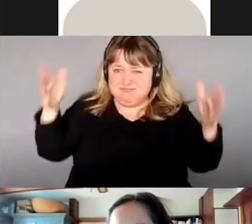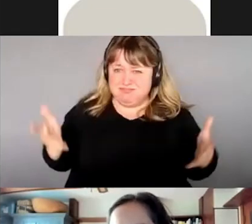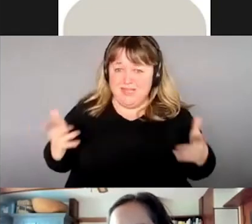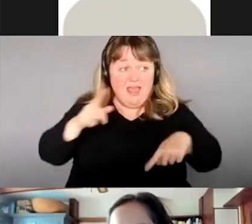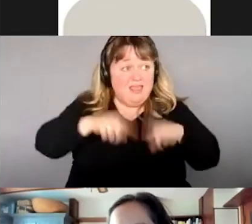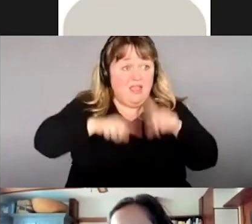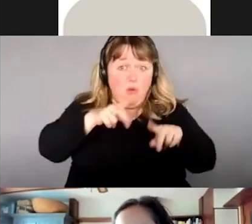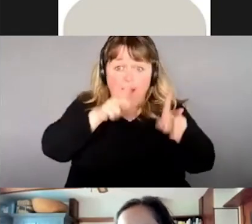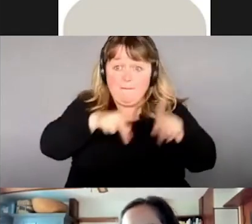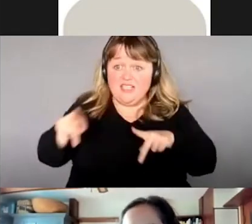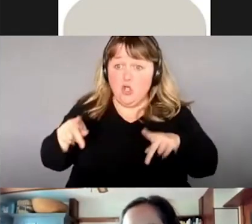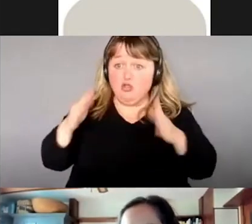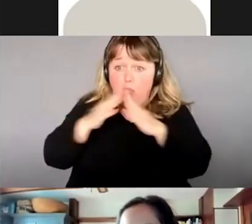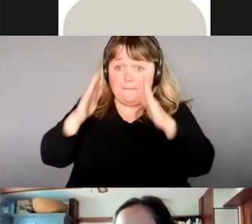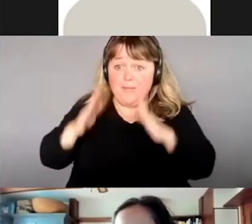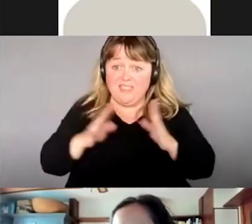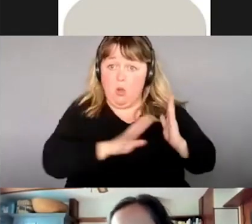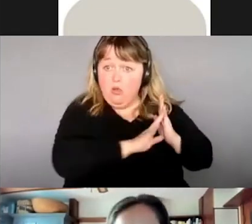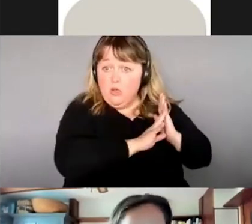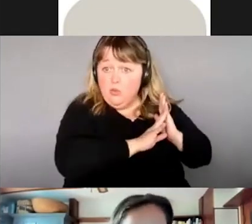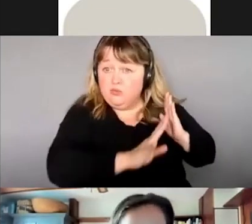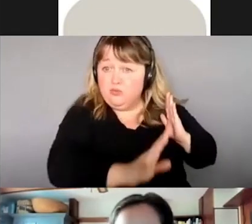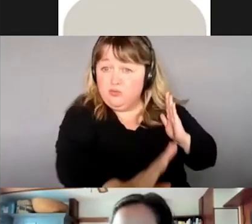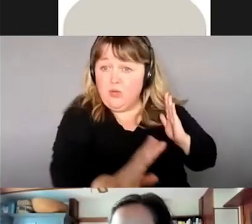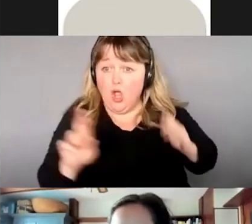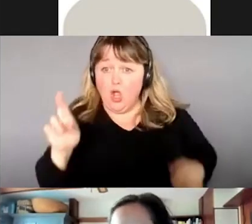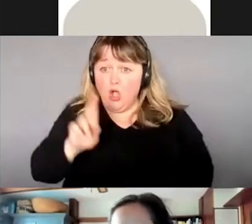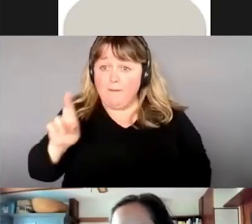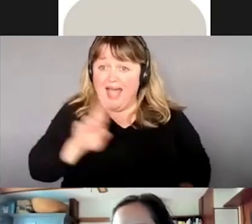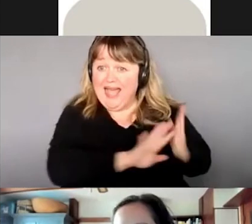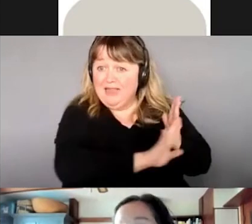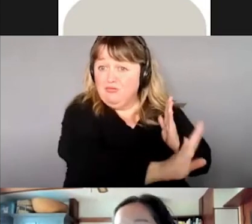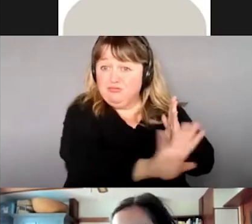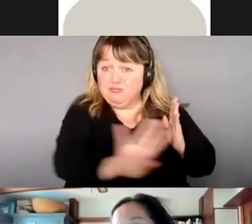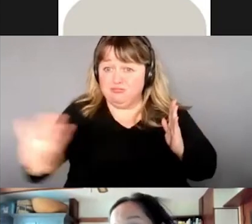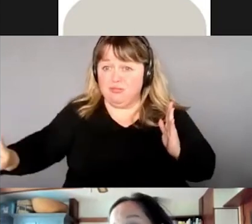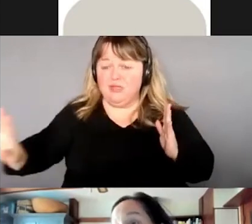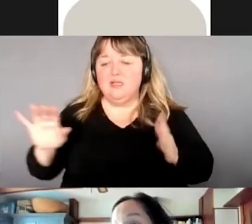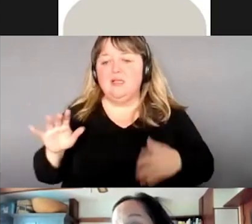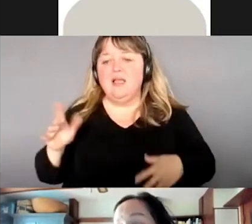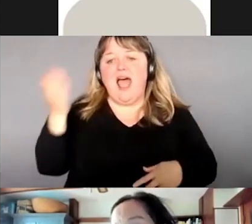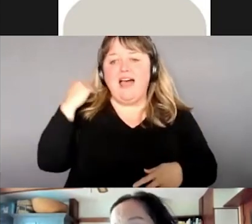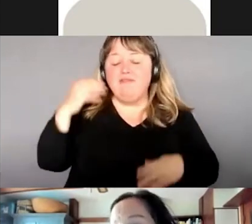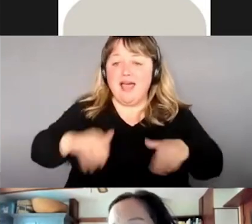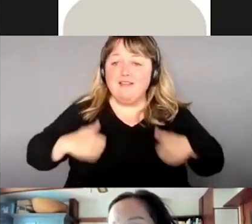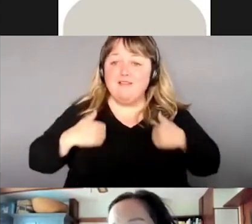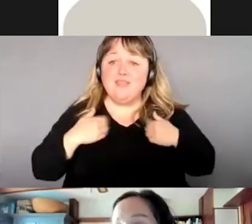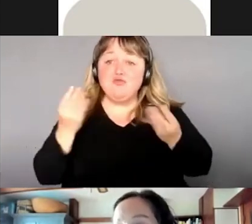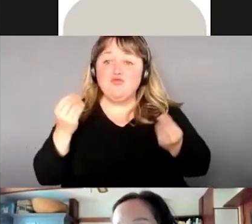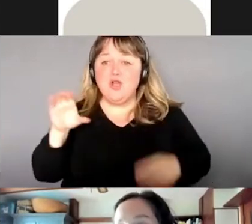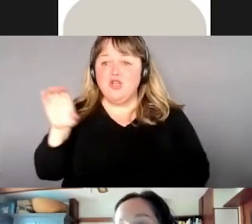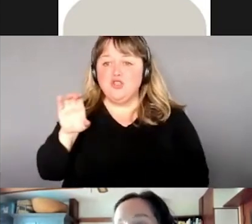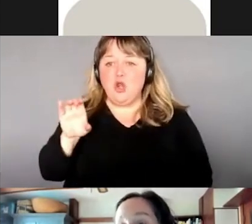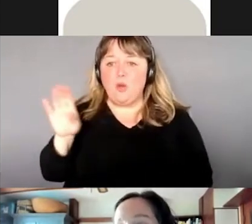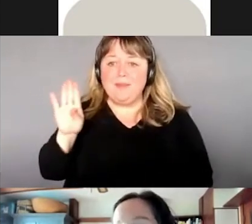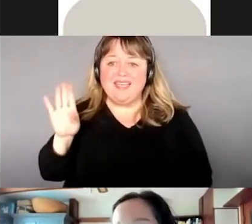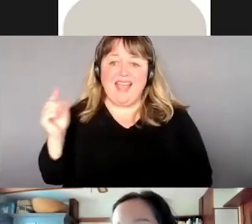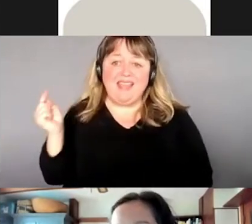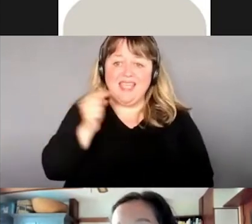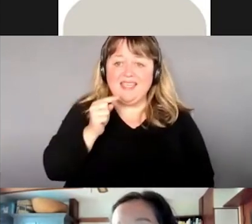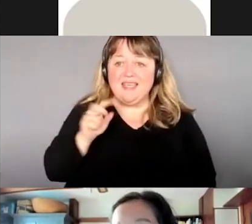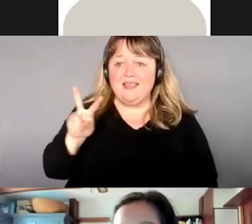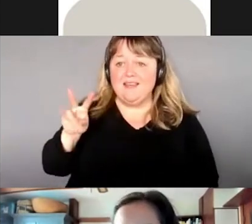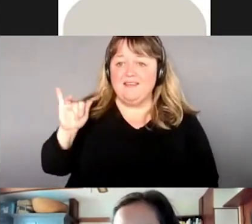Puis, lorsque je vivais en Colombie-Britannique à Victoria, c'est un climat qui est assez chaud pour que les gens également aient